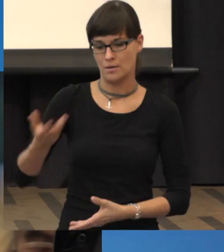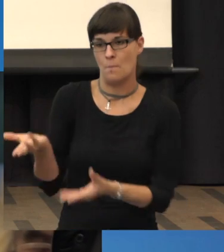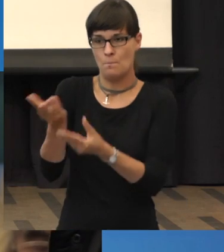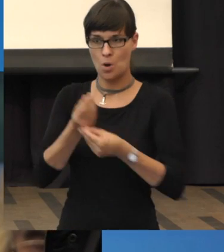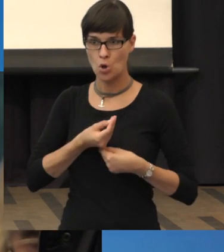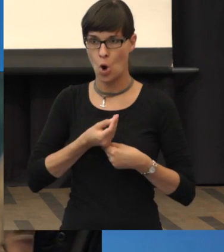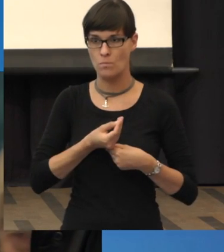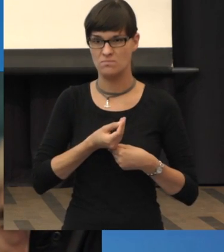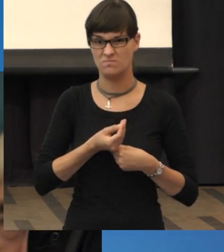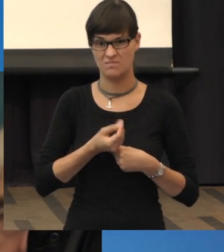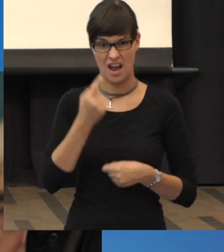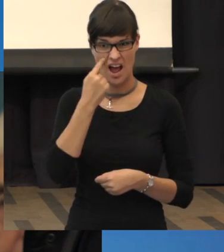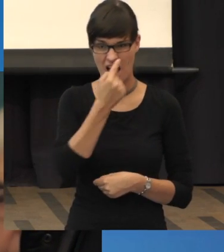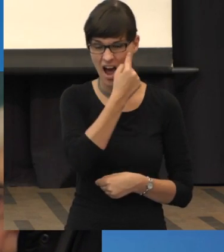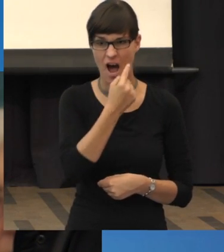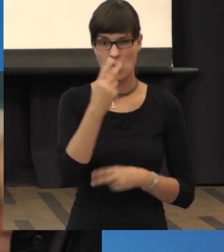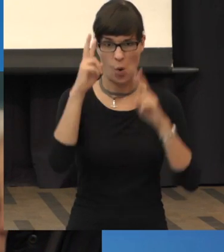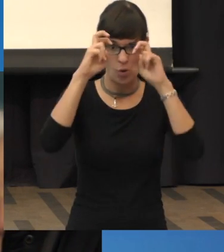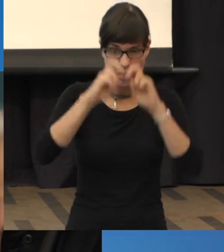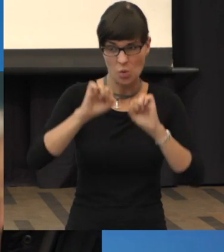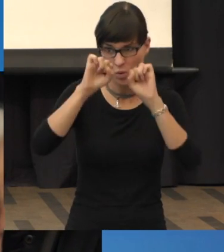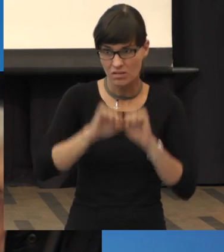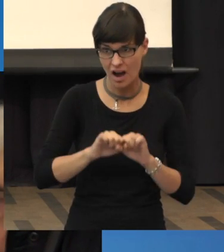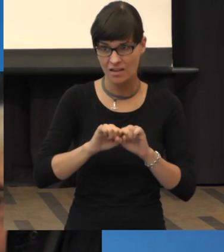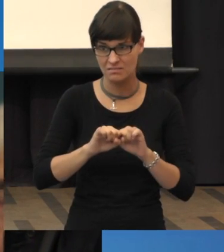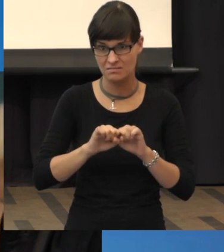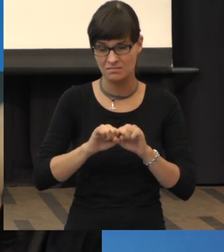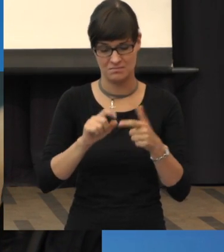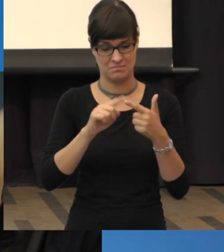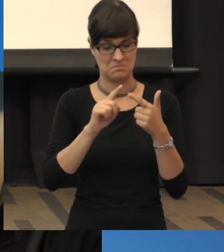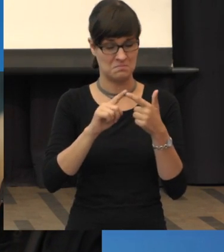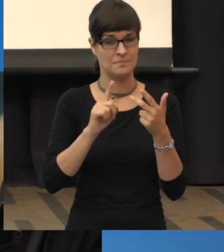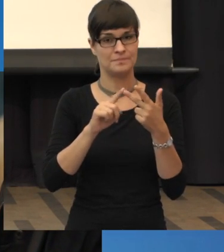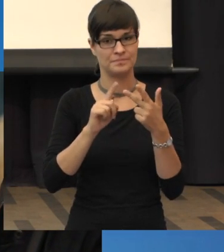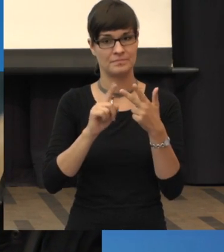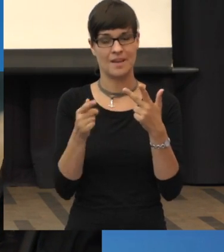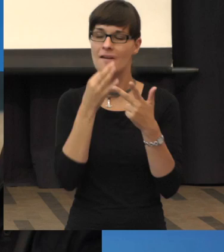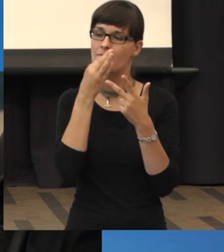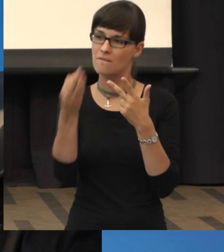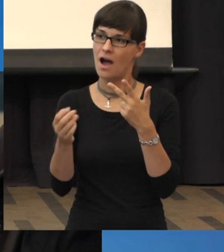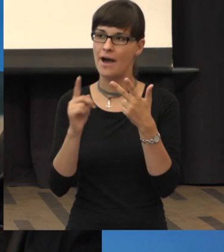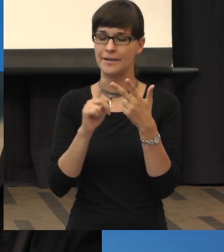Bei einer Patientin wurden da Einschränkungen gemacht. Und die dritte Frage,